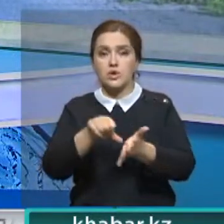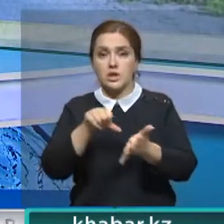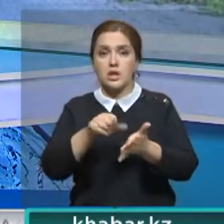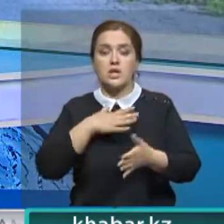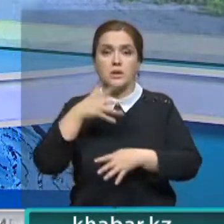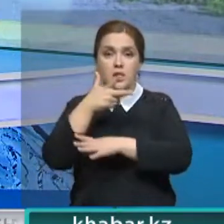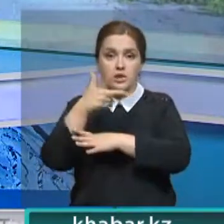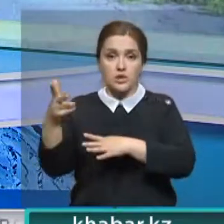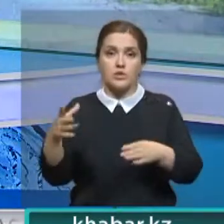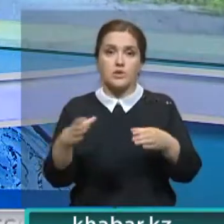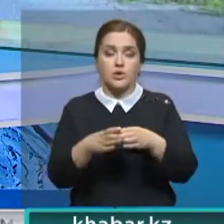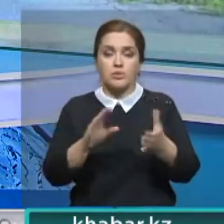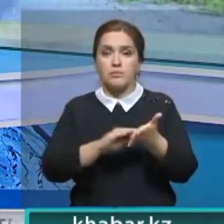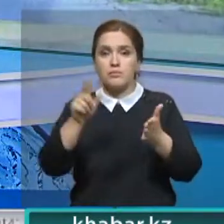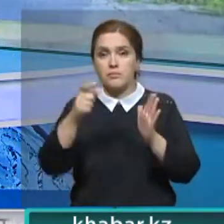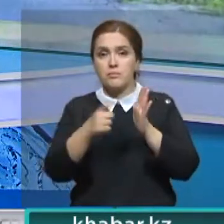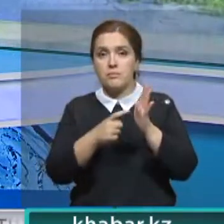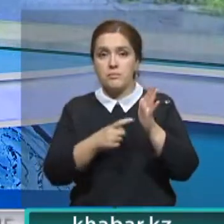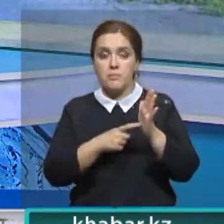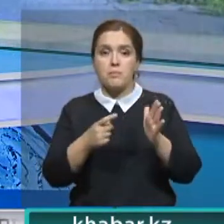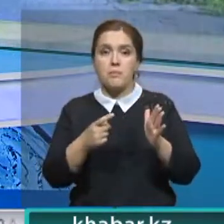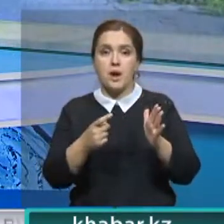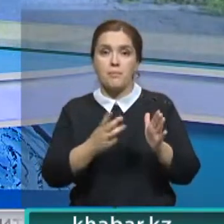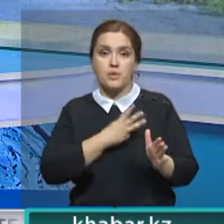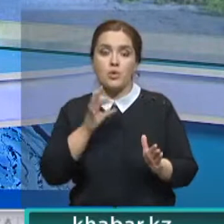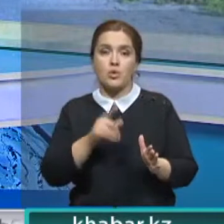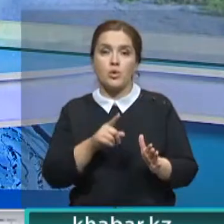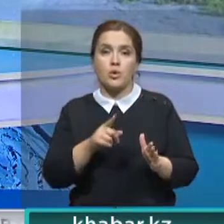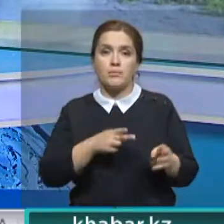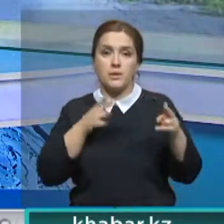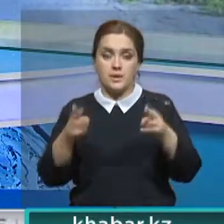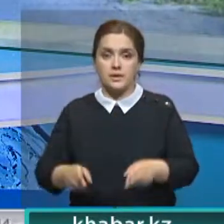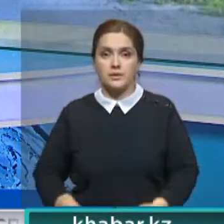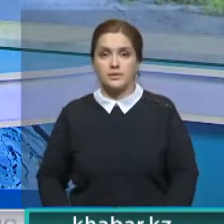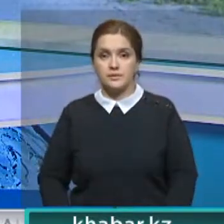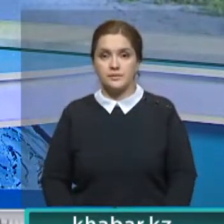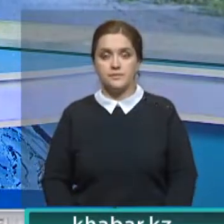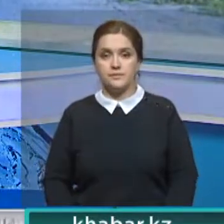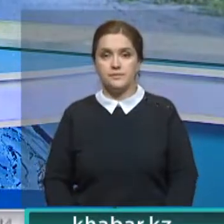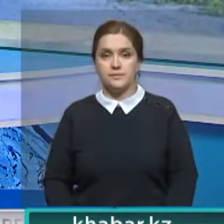произошла с участием нашей съемочной группы. Артем Грапов поделится впечатлениями от поездки.